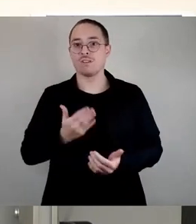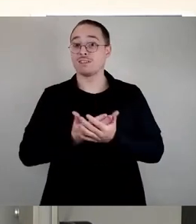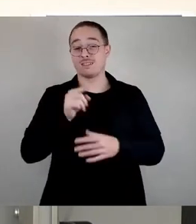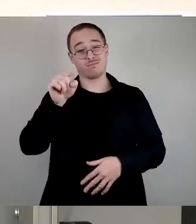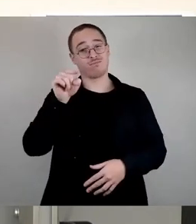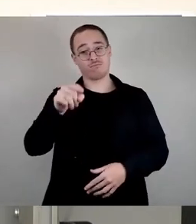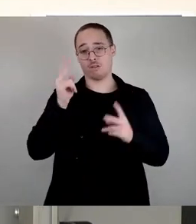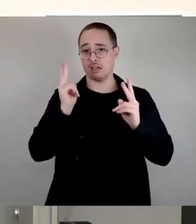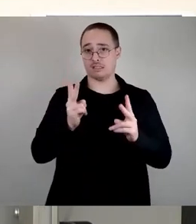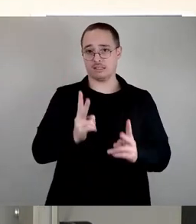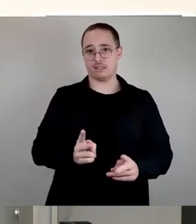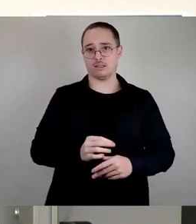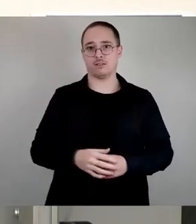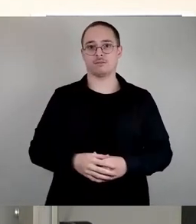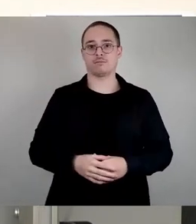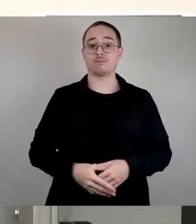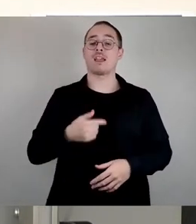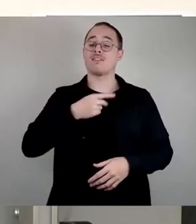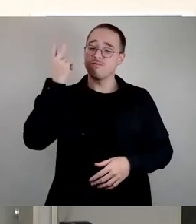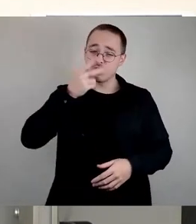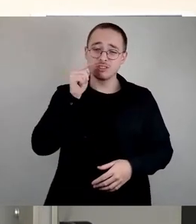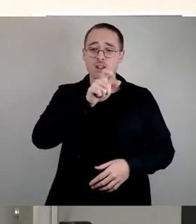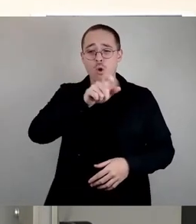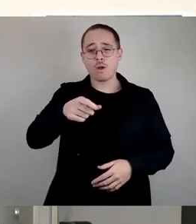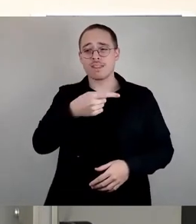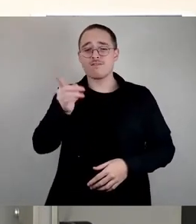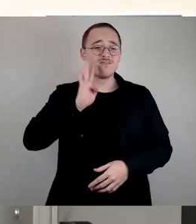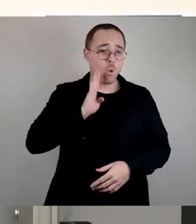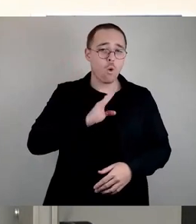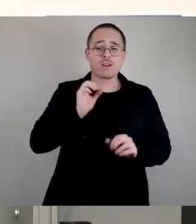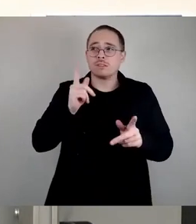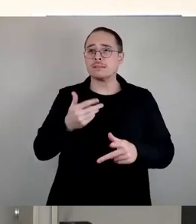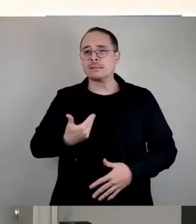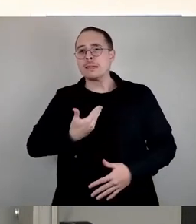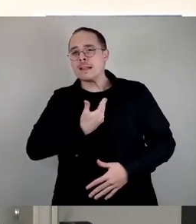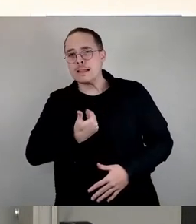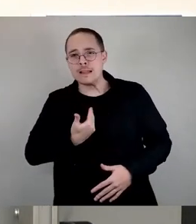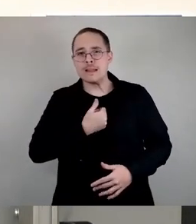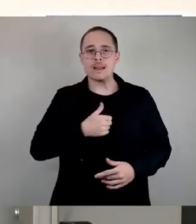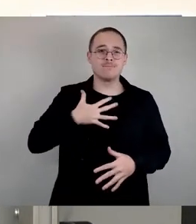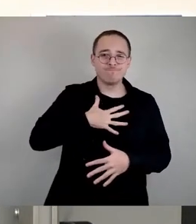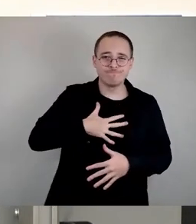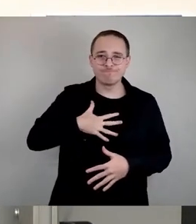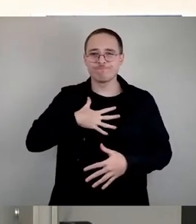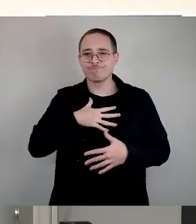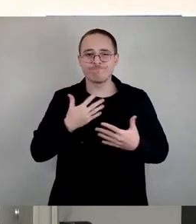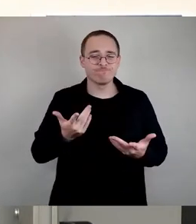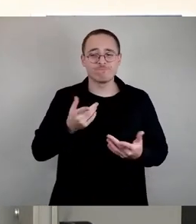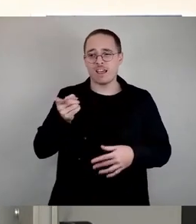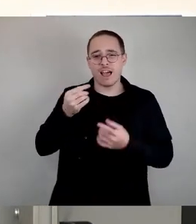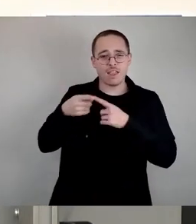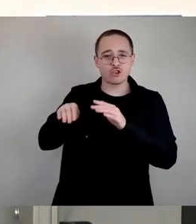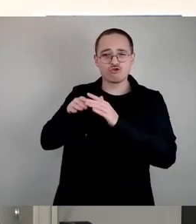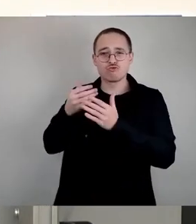die dort wohnen, und sagen, sie haben Bedenken. Da kommen Menschen mit einer anderen Sprache, mit anderen Sitten, mit anderen Gebräuchen.